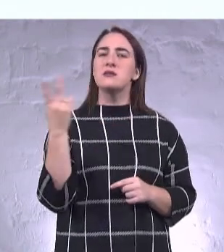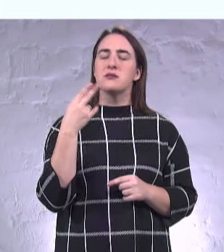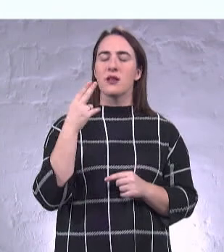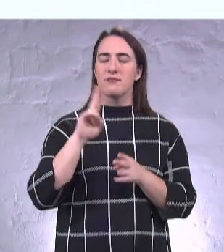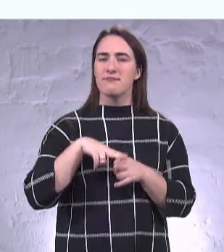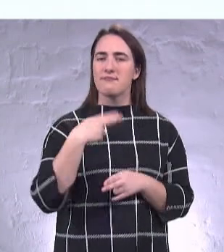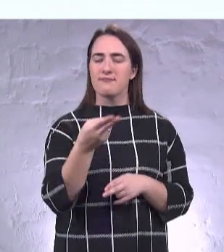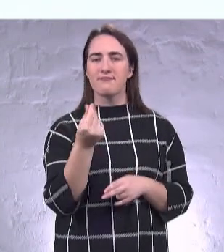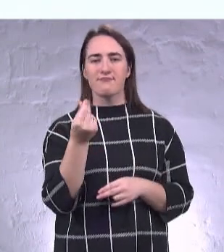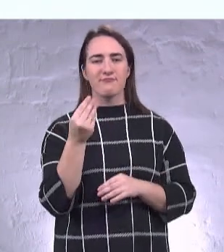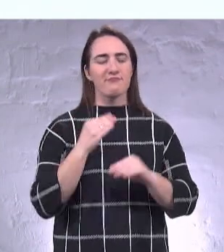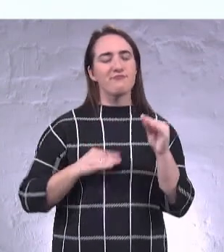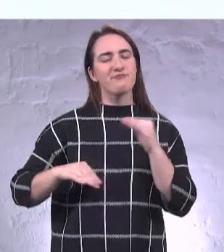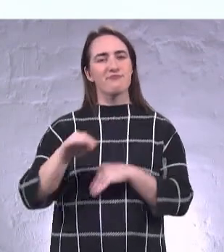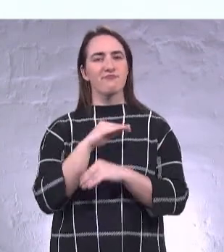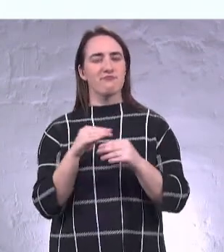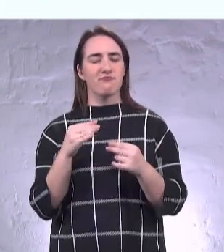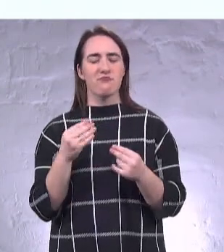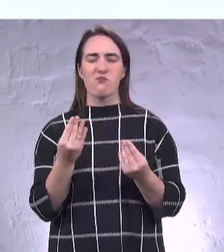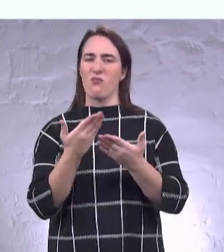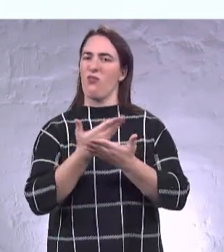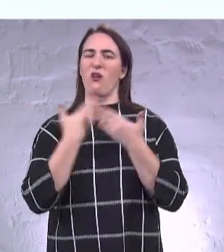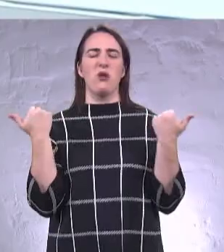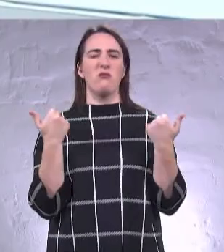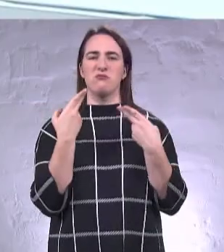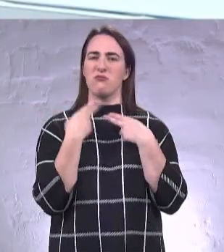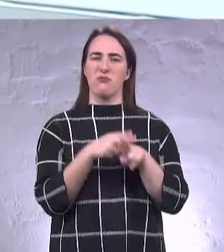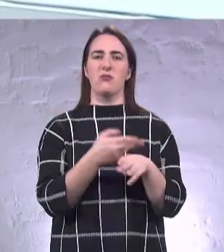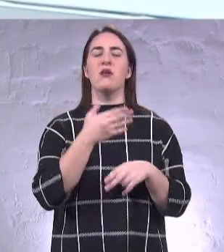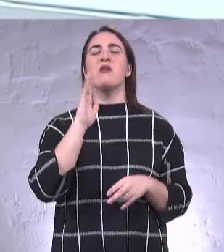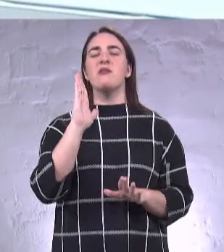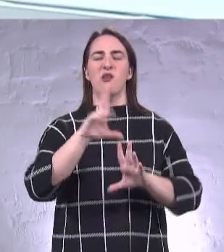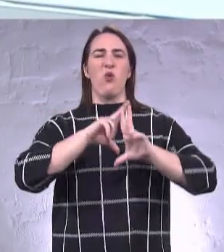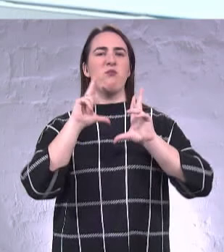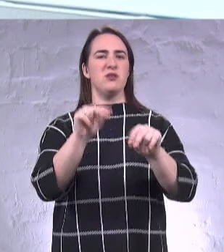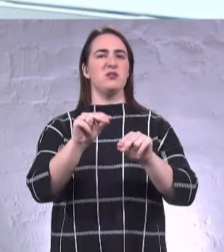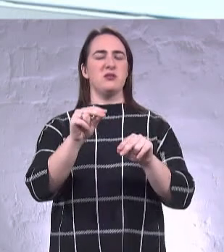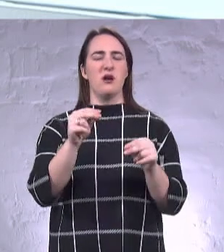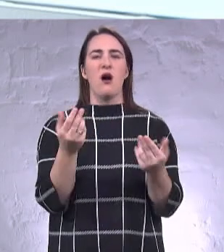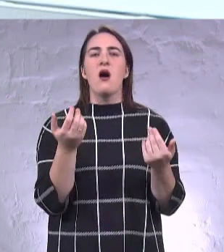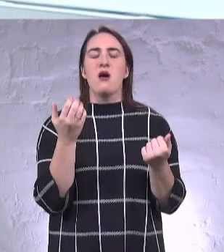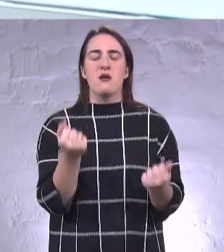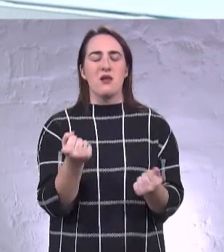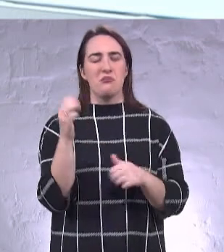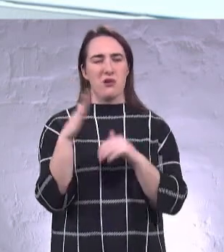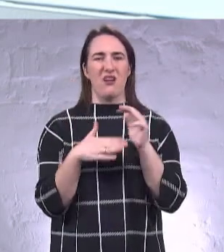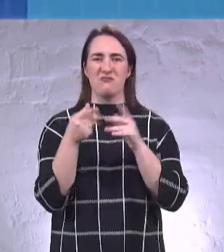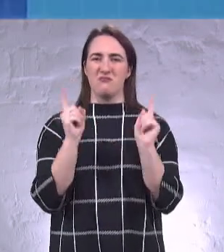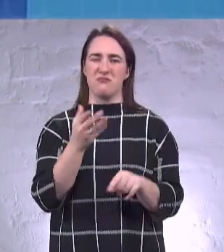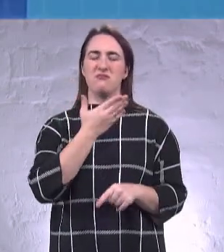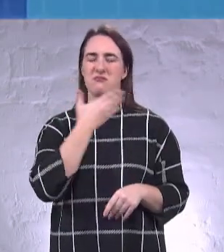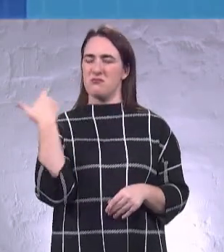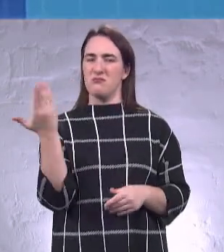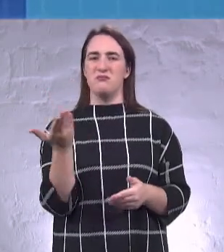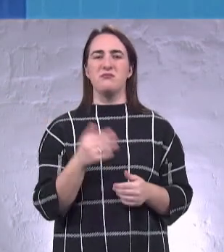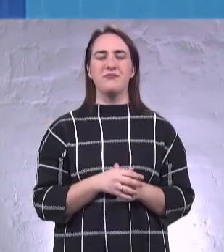якийсь механізм. Компенсаторського механізму сьогодні немає. Лише обіцяю. А якщо обіцяю, але на практиці поки що наскільки розумію.